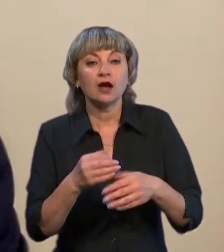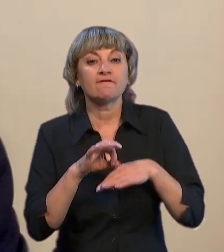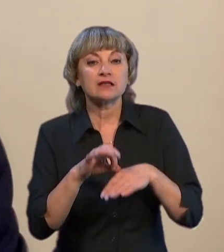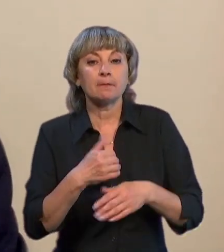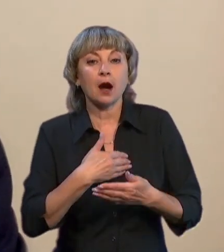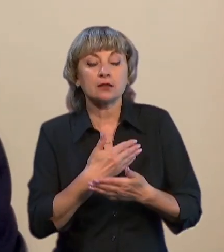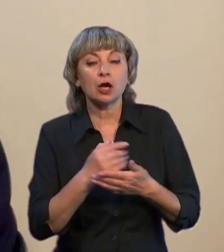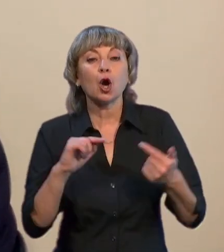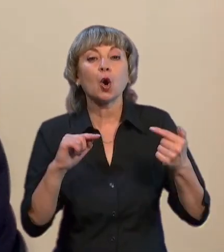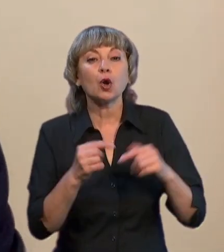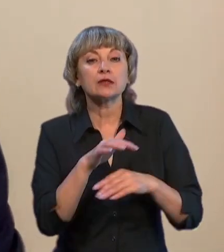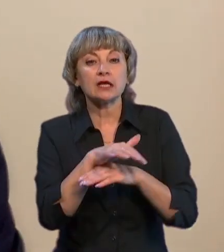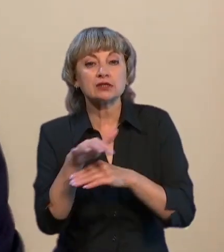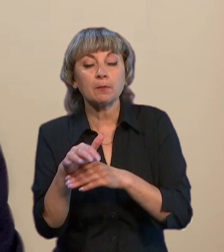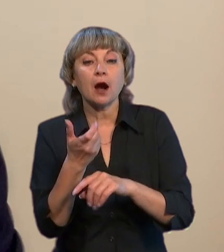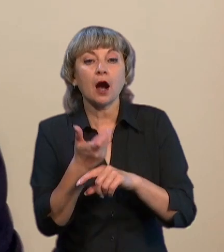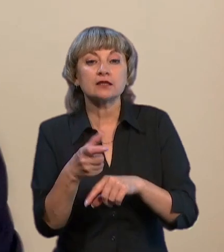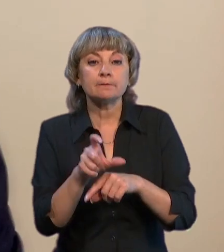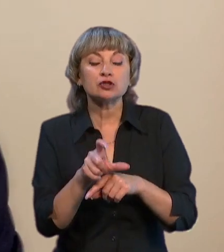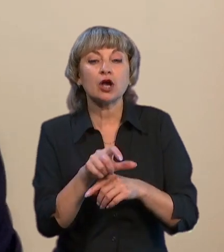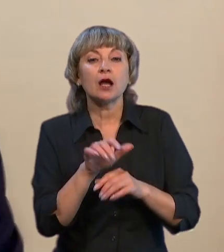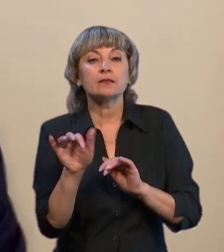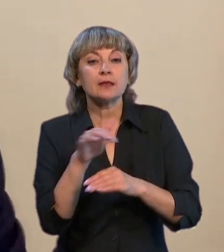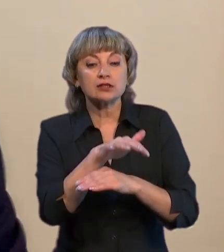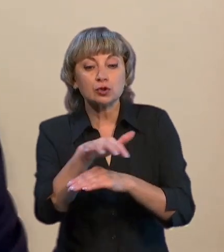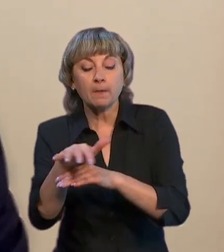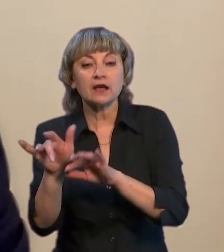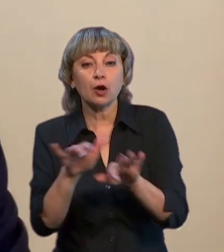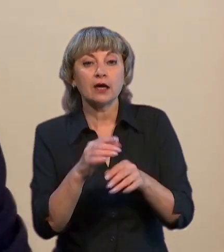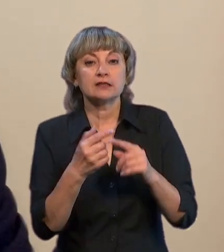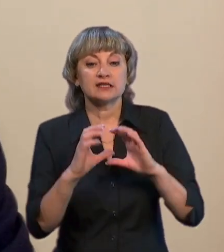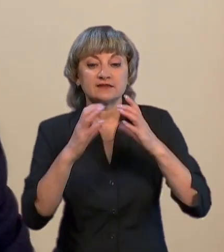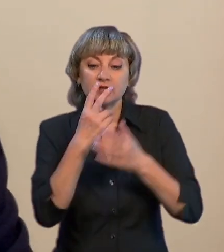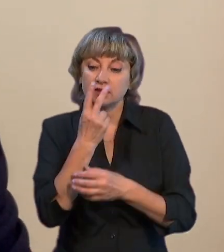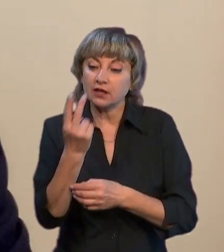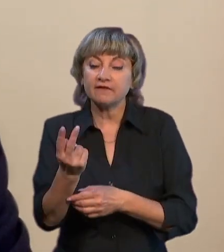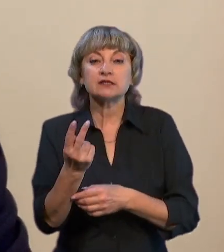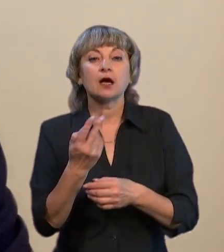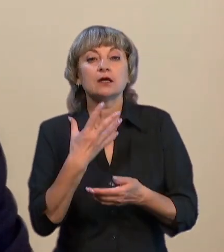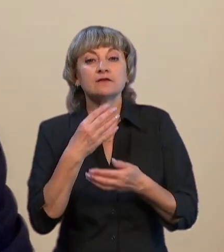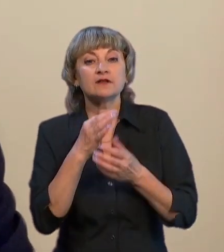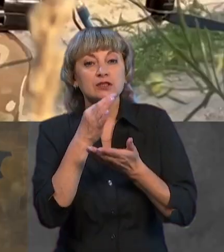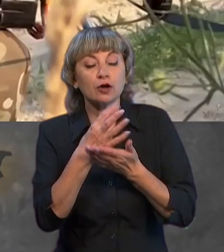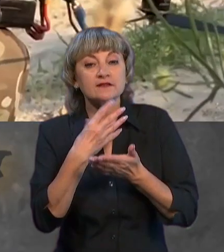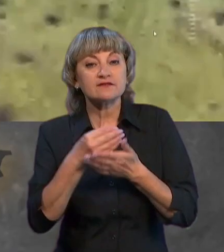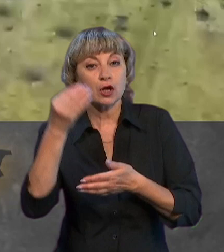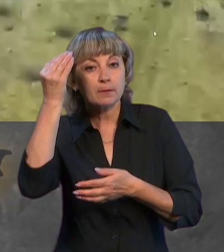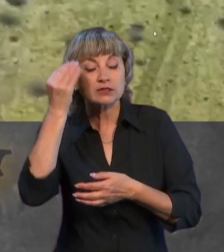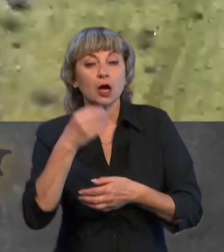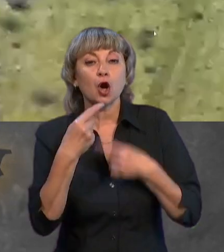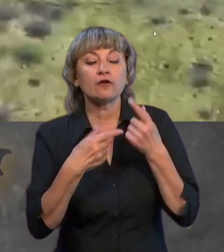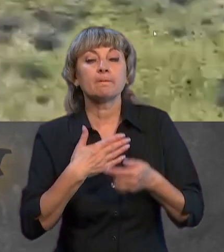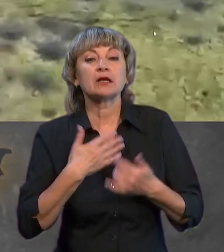контрнаступальні, а тим більше наступальні операції. І весь світ на це дивиться, висловить свої позиції. Але ми говоримо сьогодні, що ми